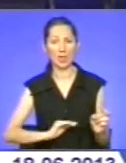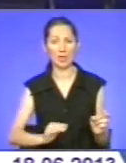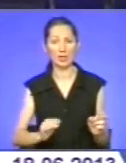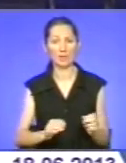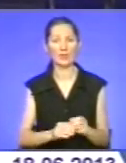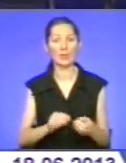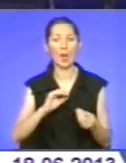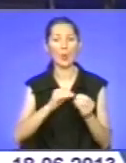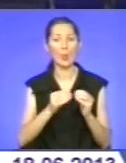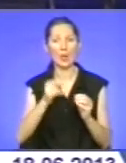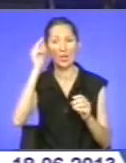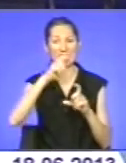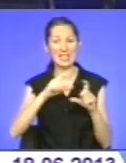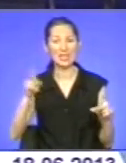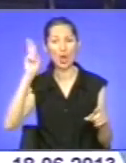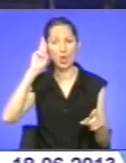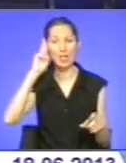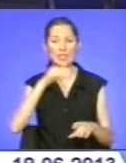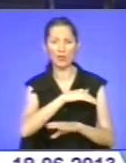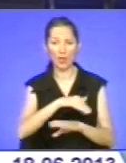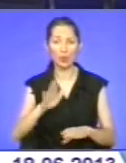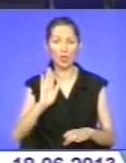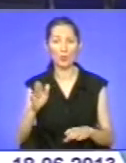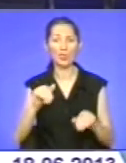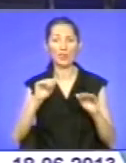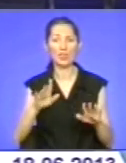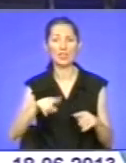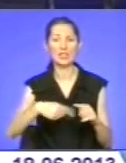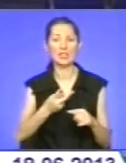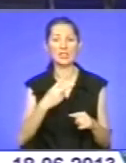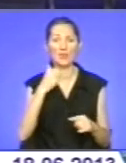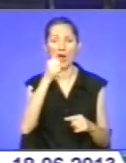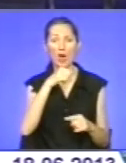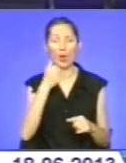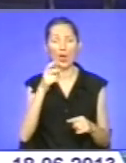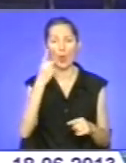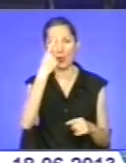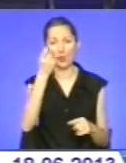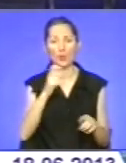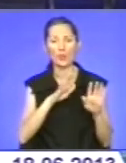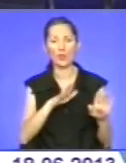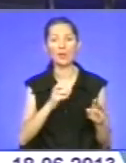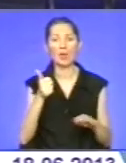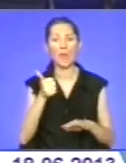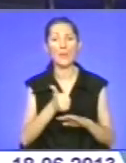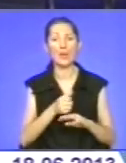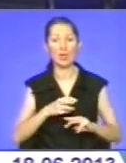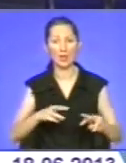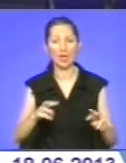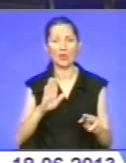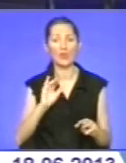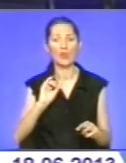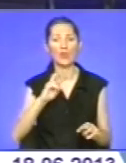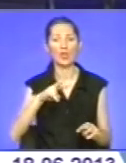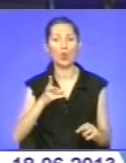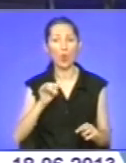Проблема шкільних туалетів на вулиці буде вирішена за два роки. Про це повідомив віце-прем'єр Олександр Вілкул. На селекторній нараді він